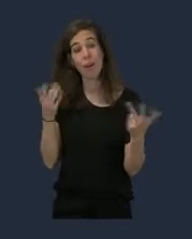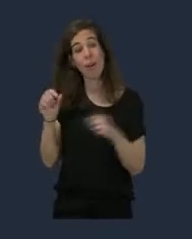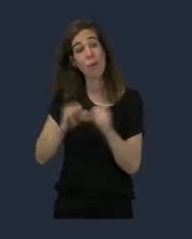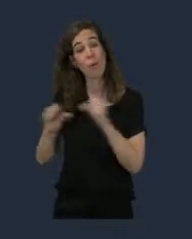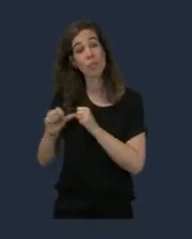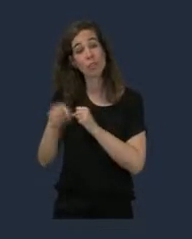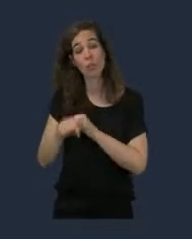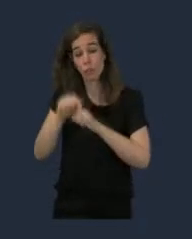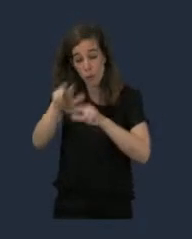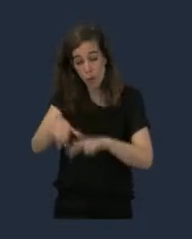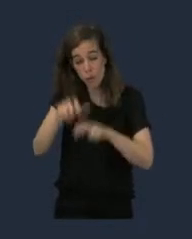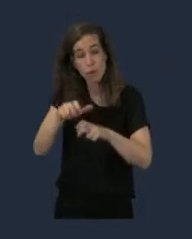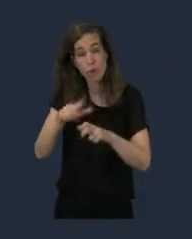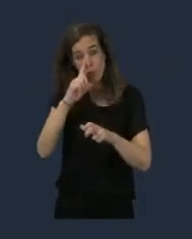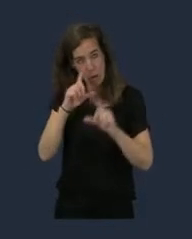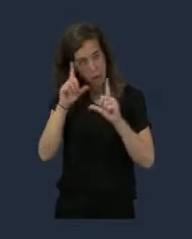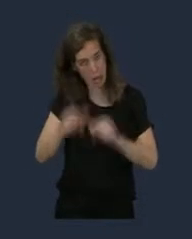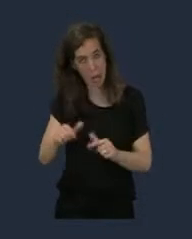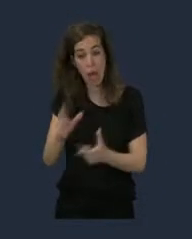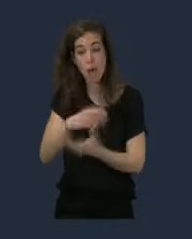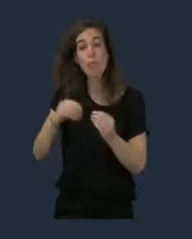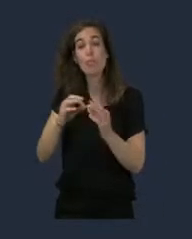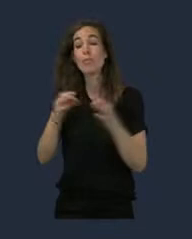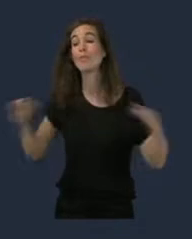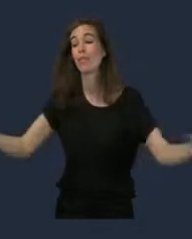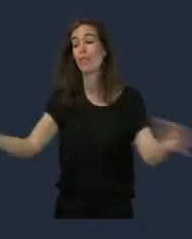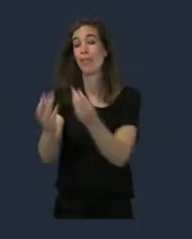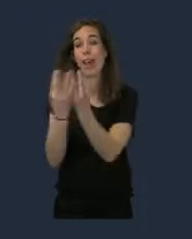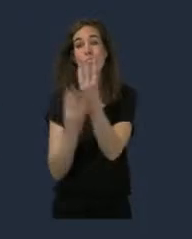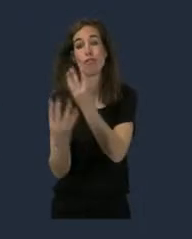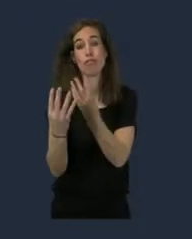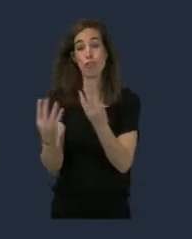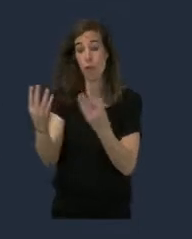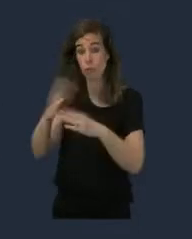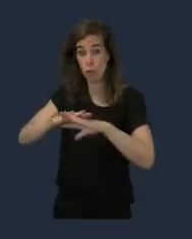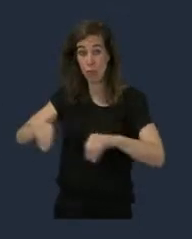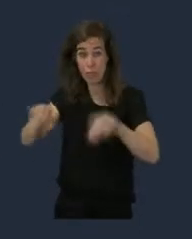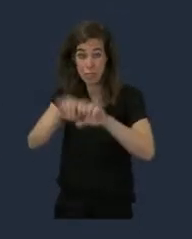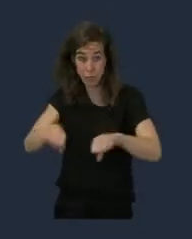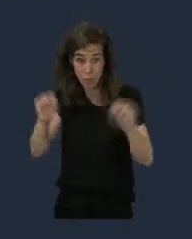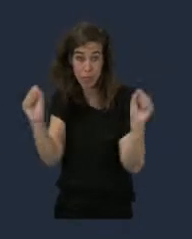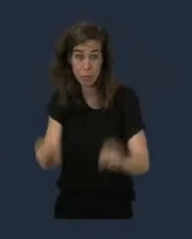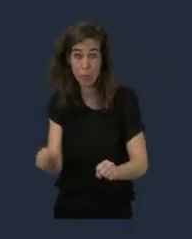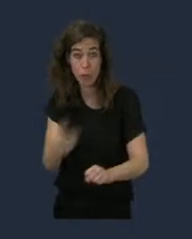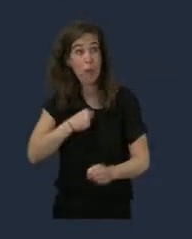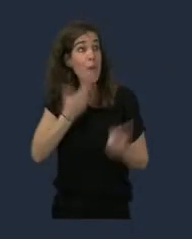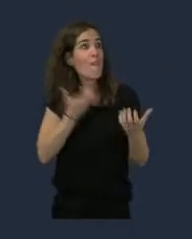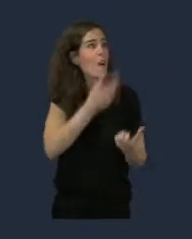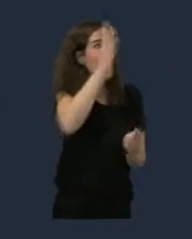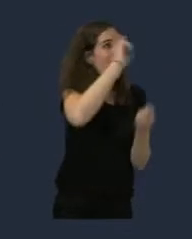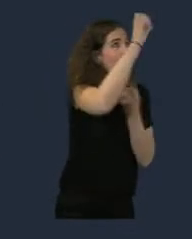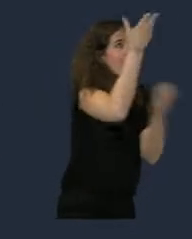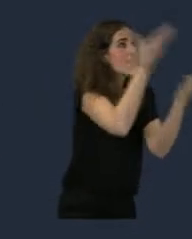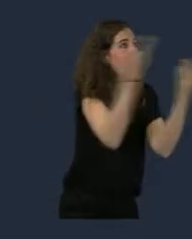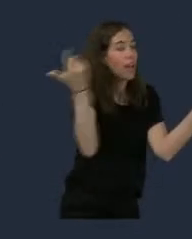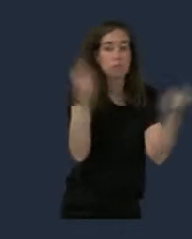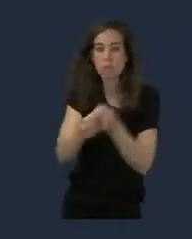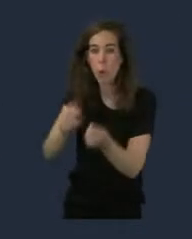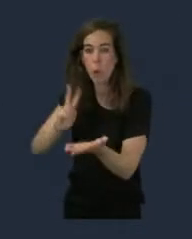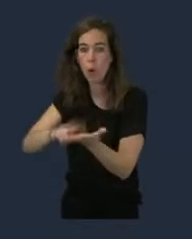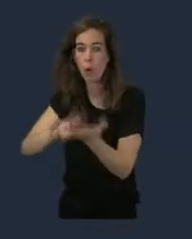agricoles pour produire localement cette alimentation à laquelle nous aspirons tous. C'est pourquoi